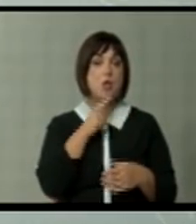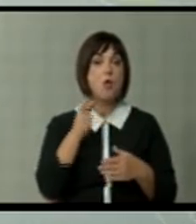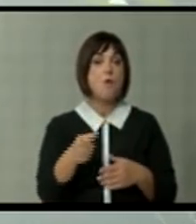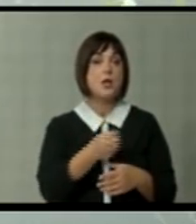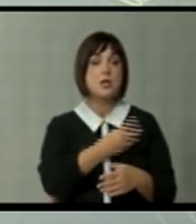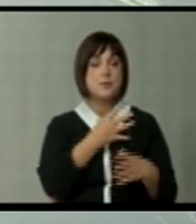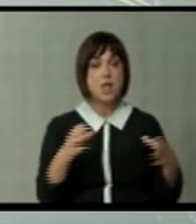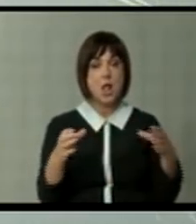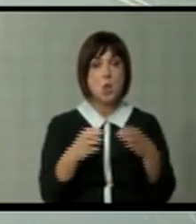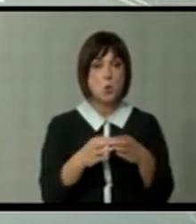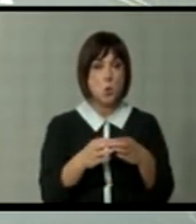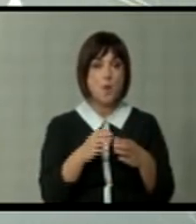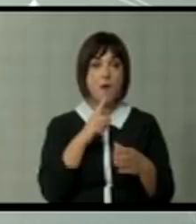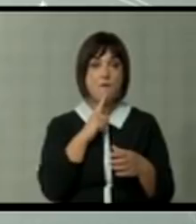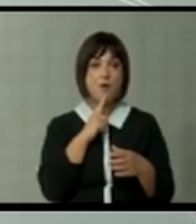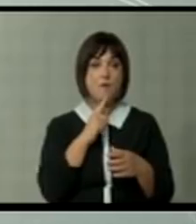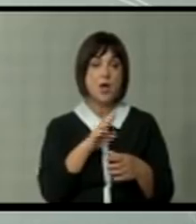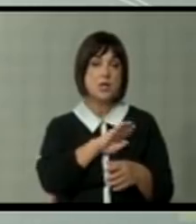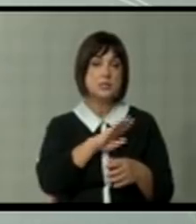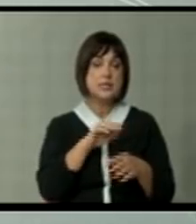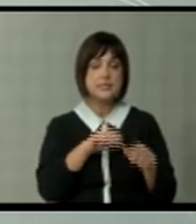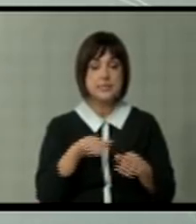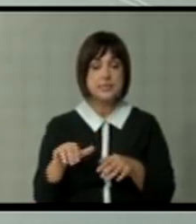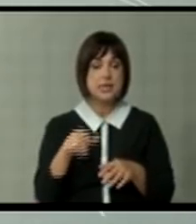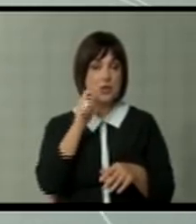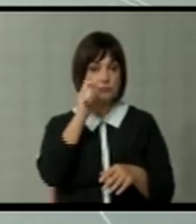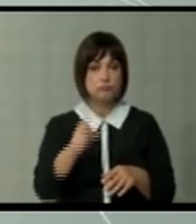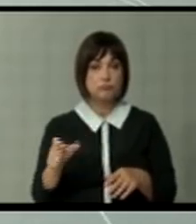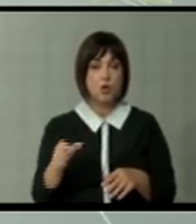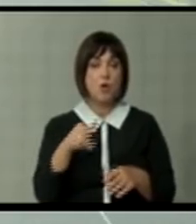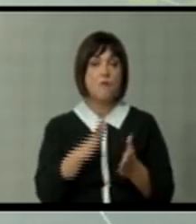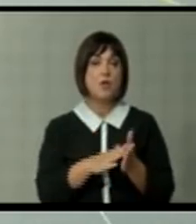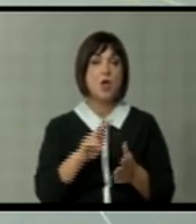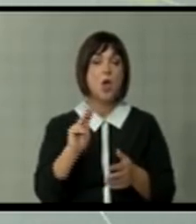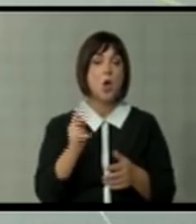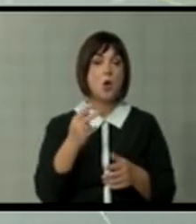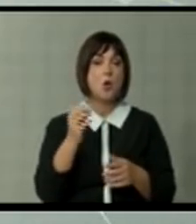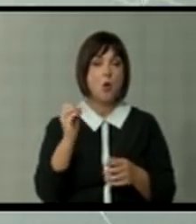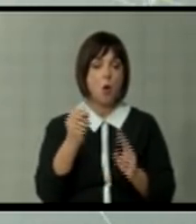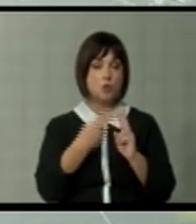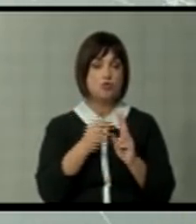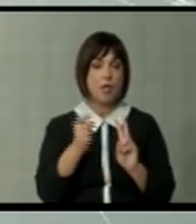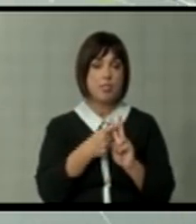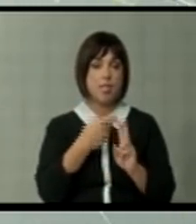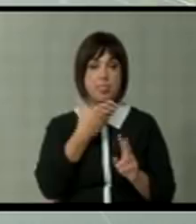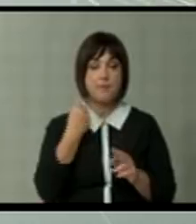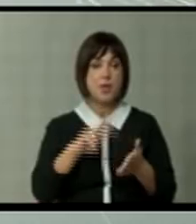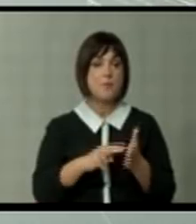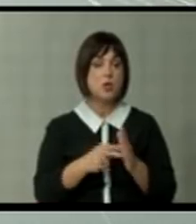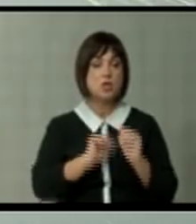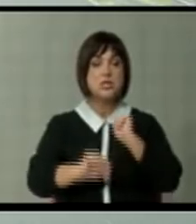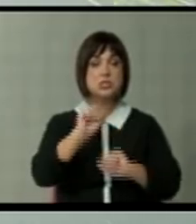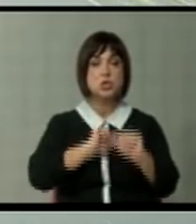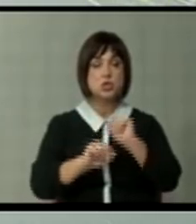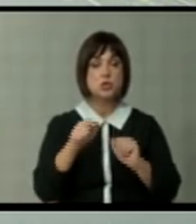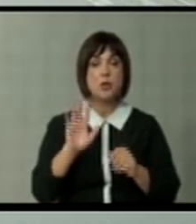криминални групи во која ќе настрадат ситни играчи од типот на којан бидејќи нема ни политичка заштита,